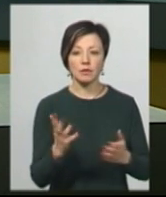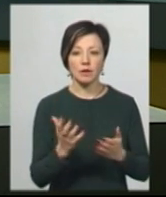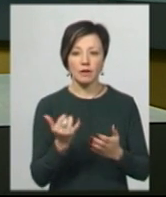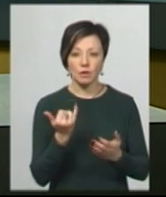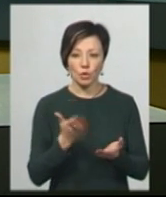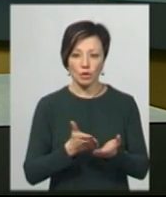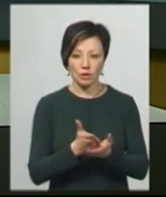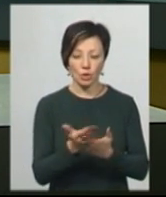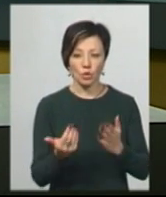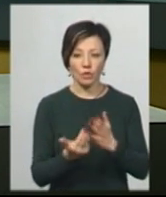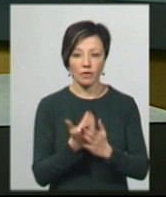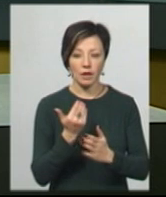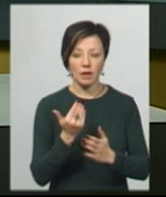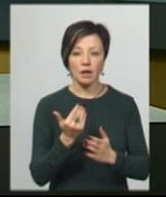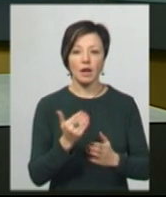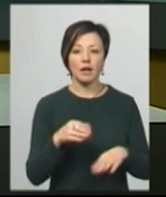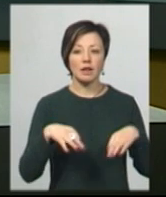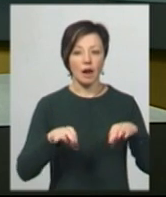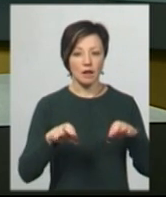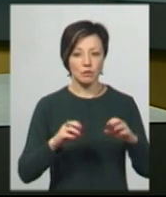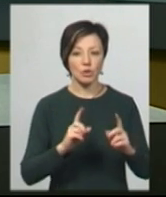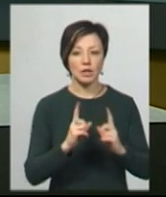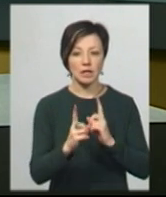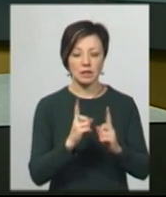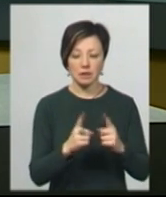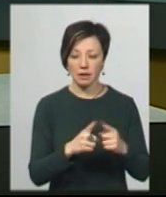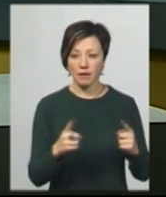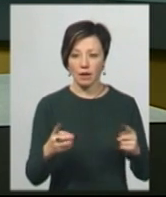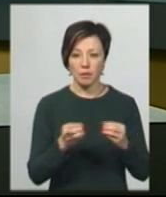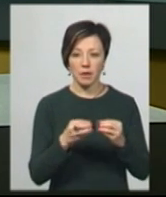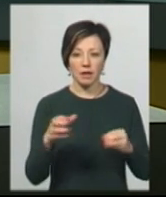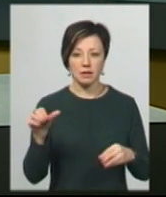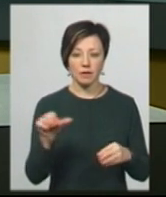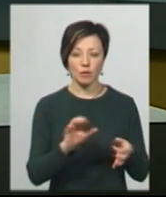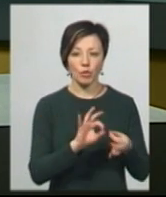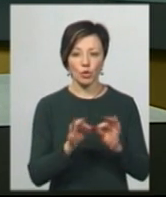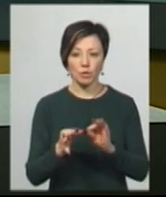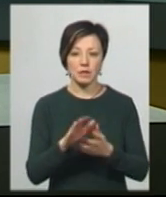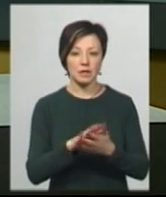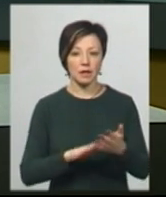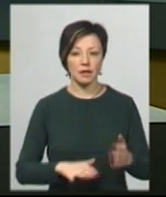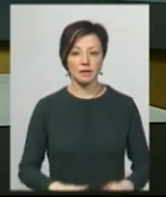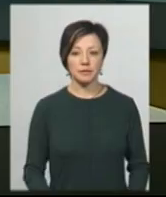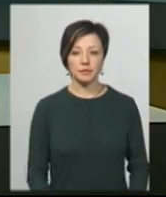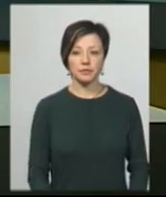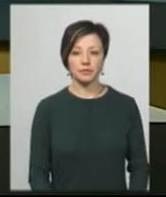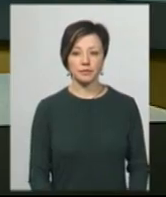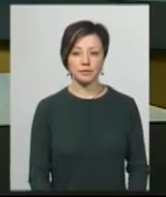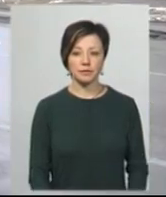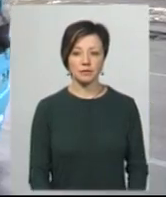сьогодні на новий маршрут Григорія Мазура, транспорт їздить з інтервалом у 15 хвилин. Подробиці в сюжеті Анастасії Збродової.